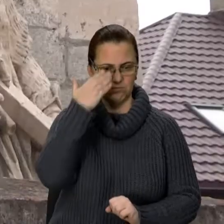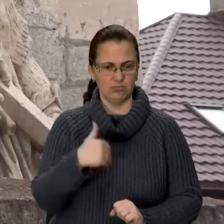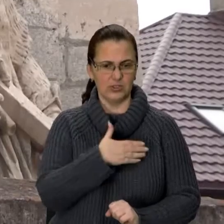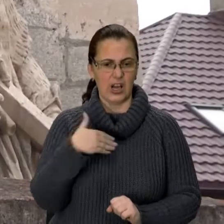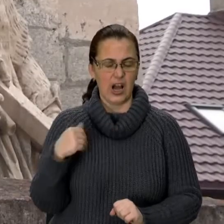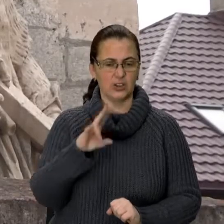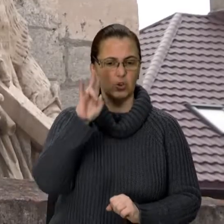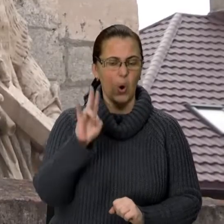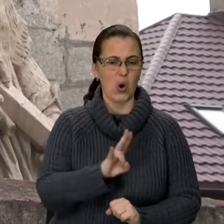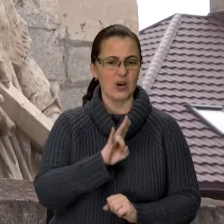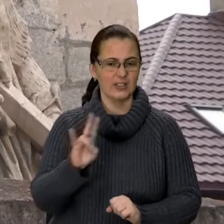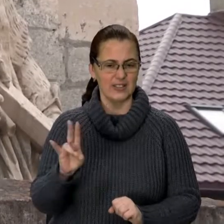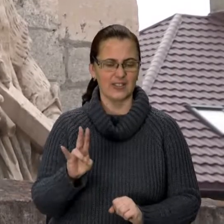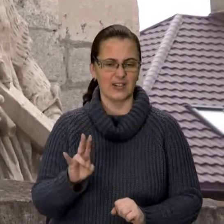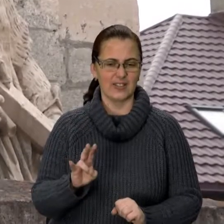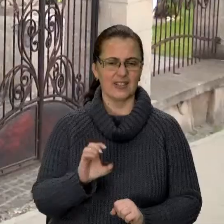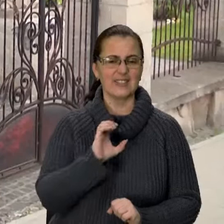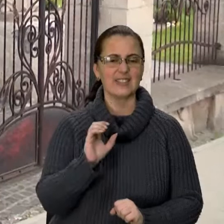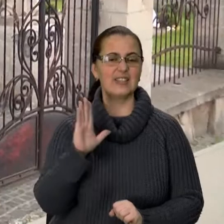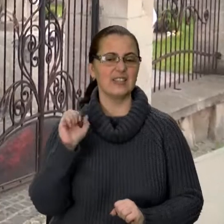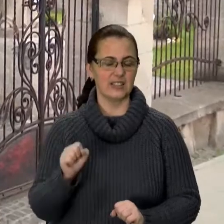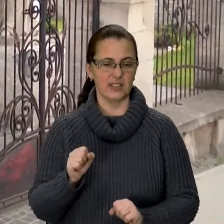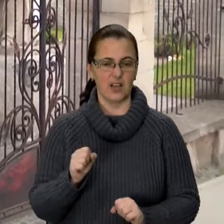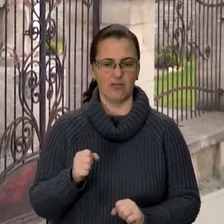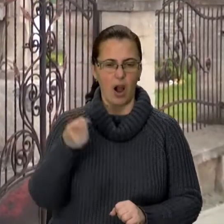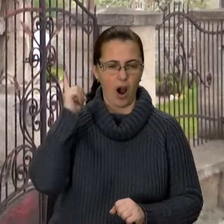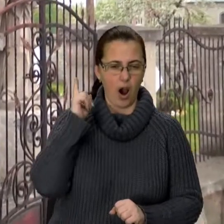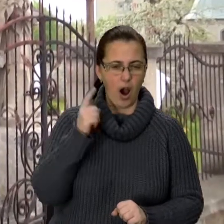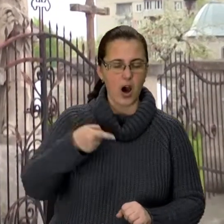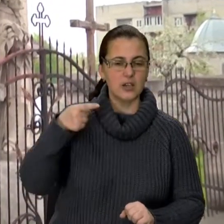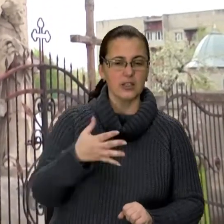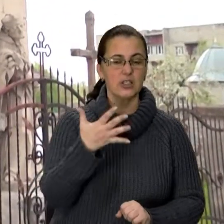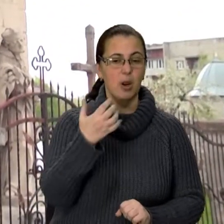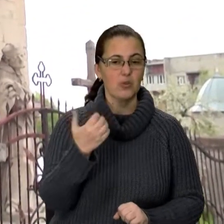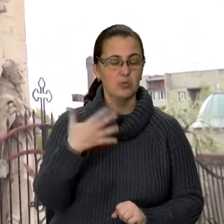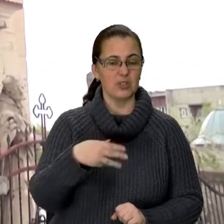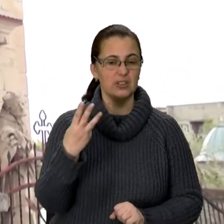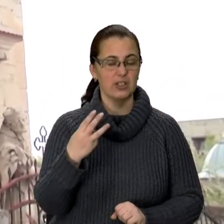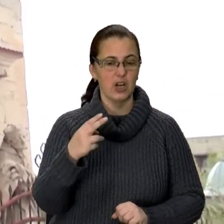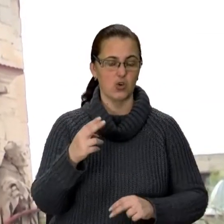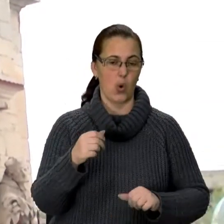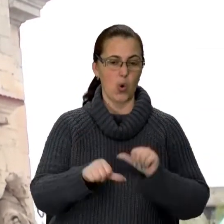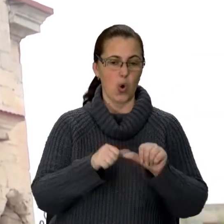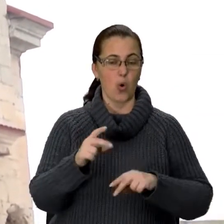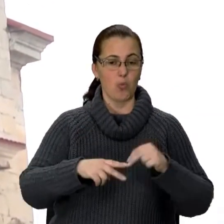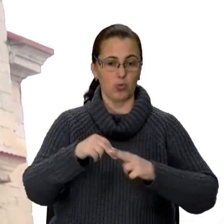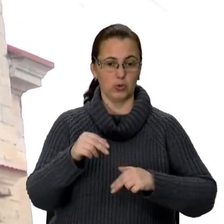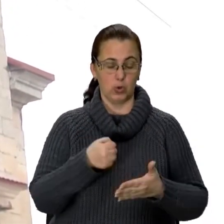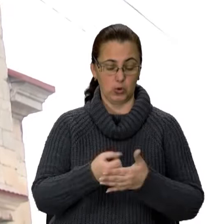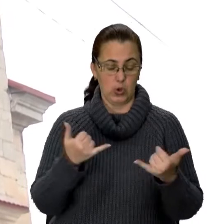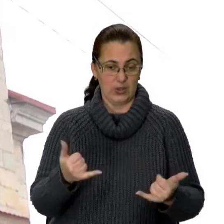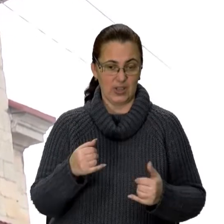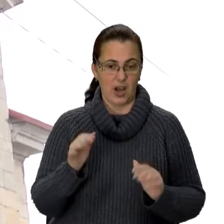Один з найстаріших у Західній Україні. Дотований 1553 роком, до наших днів зберівся дивовижно.